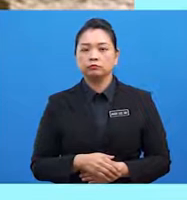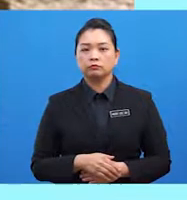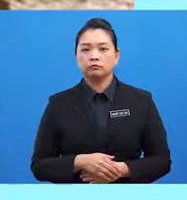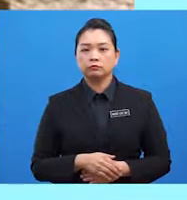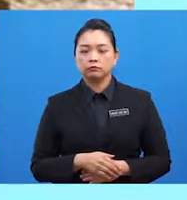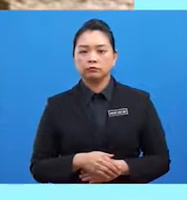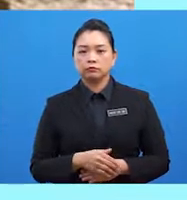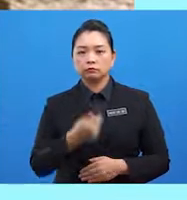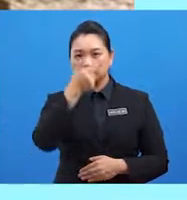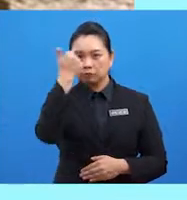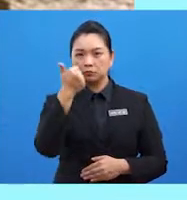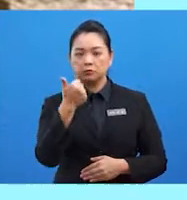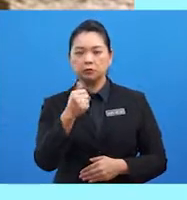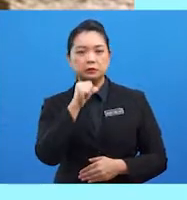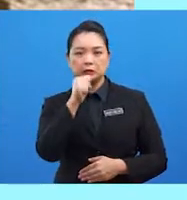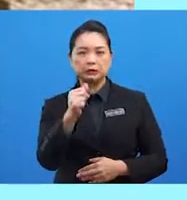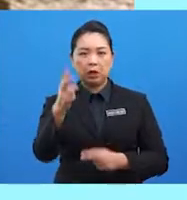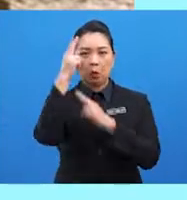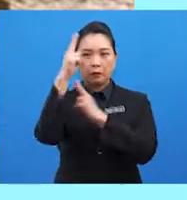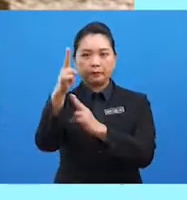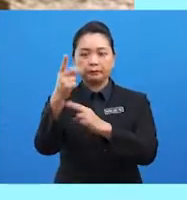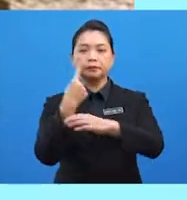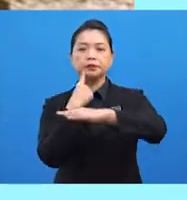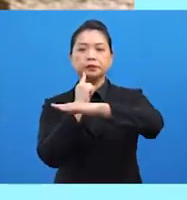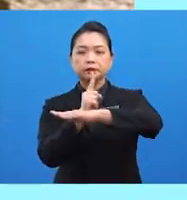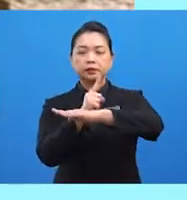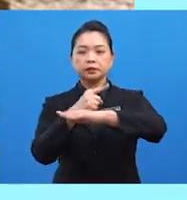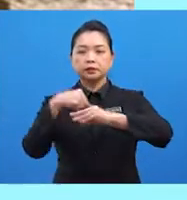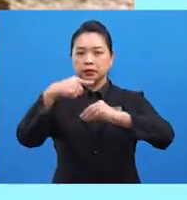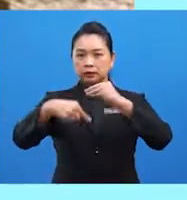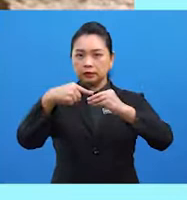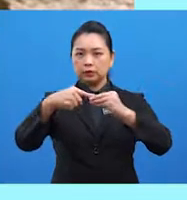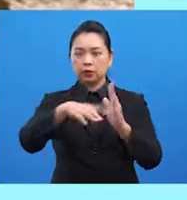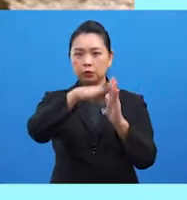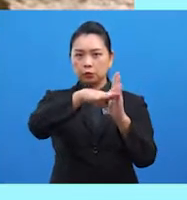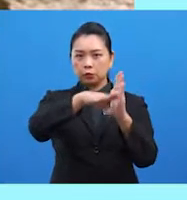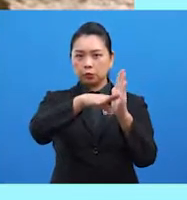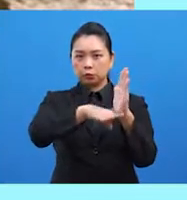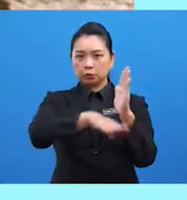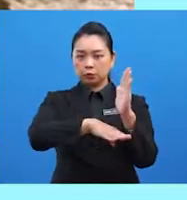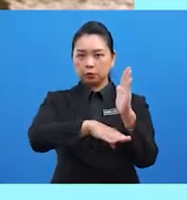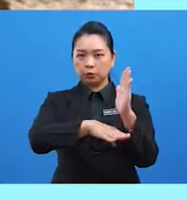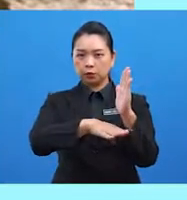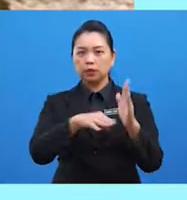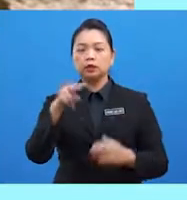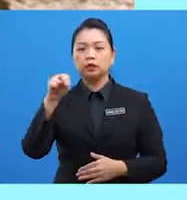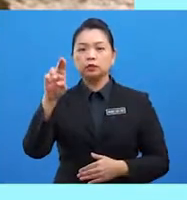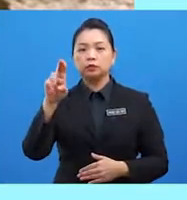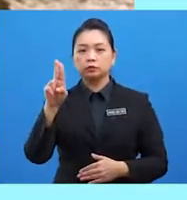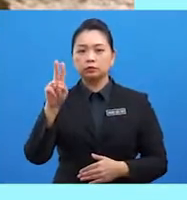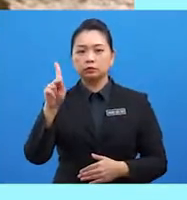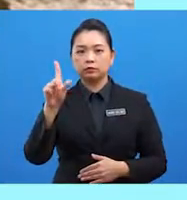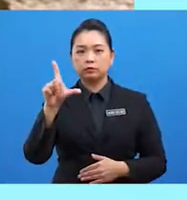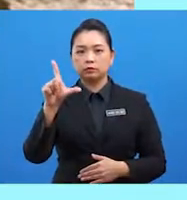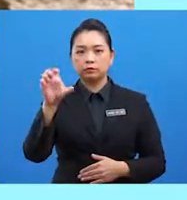Perbuatan ini dianggap tidak menghormati perjanjian tentang pengurangan senjata nuklear